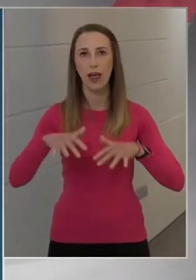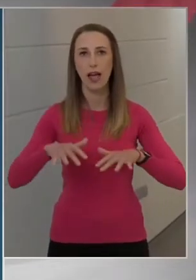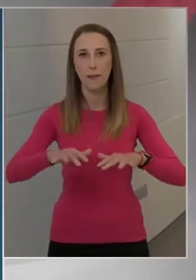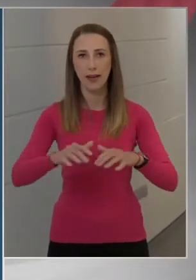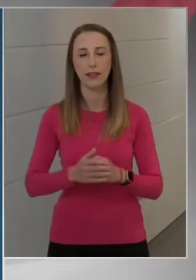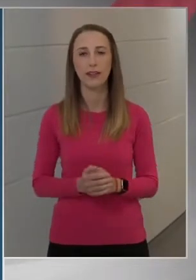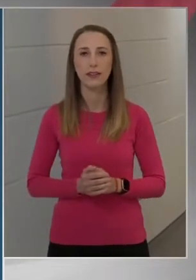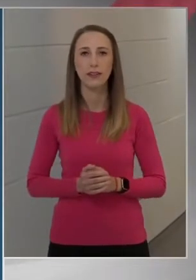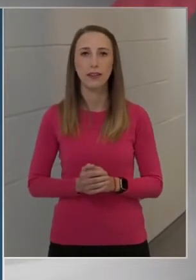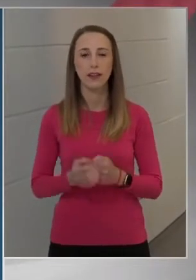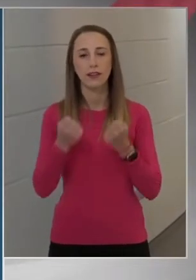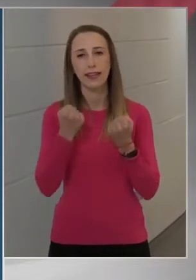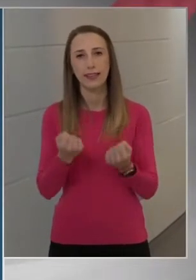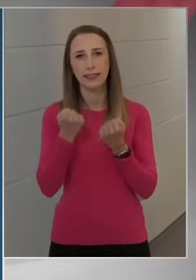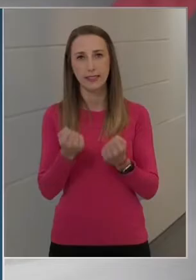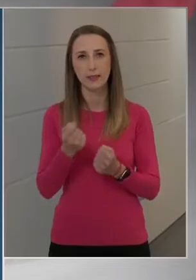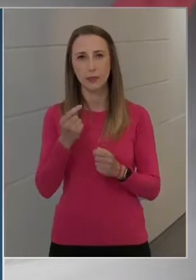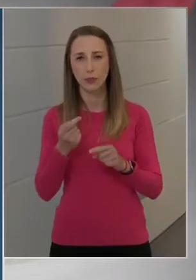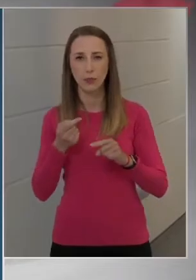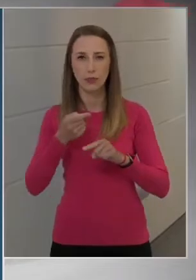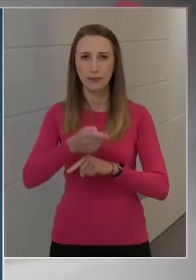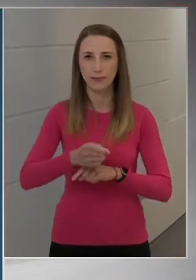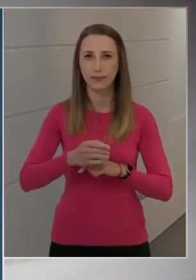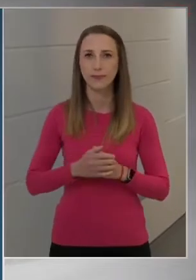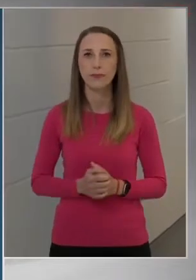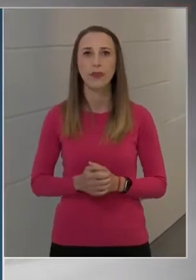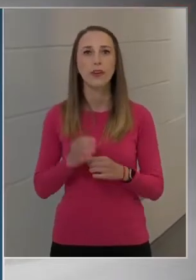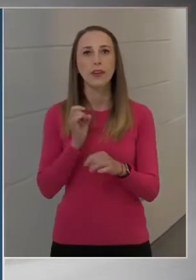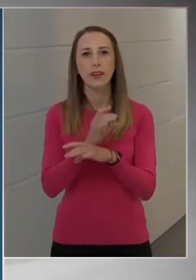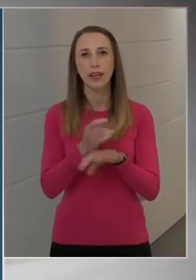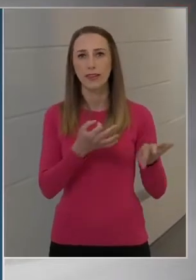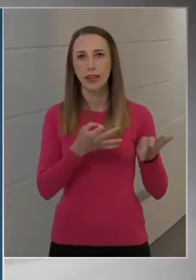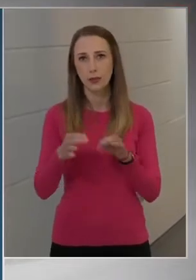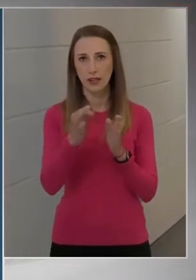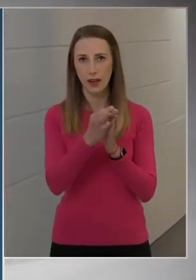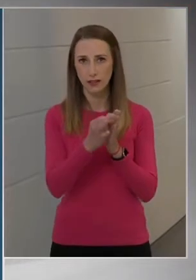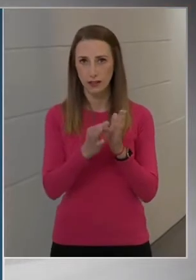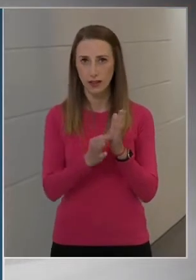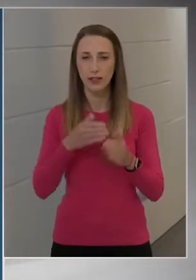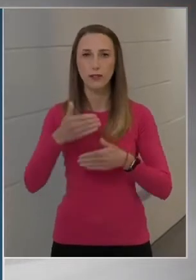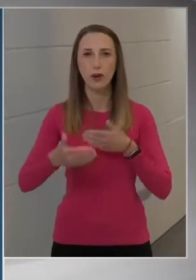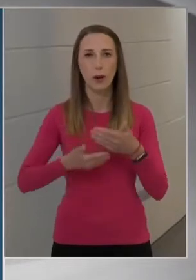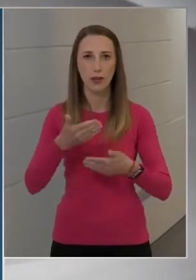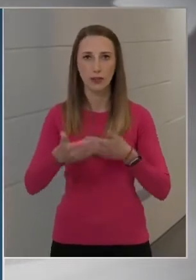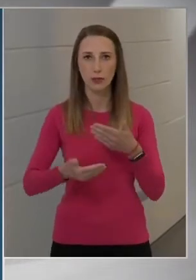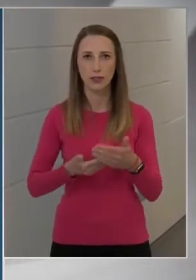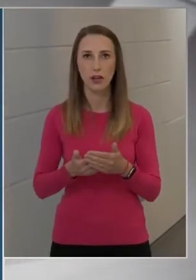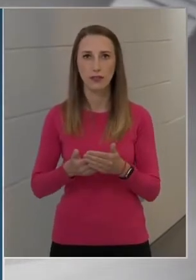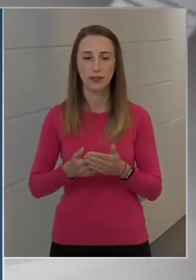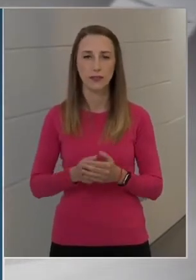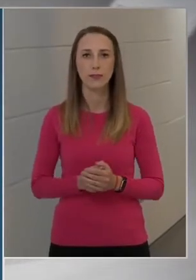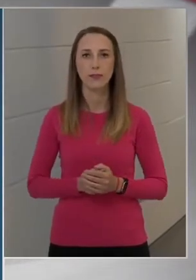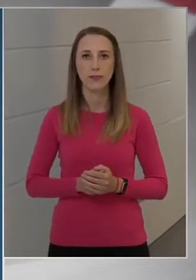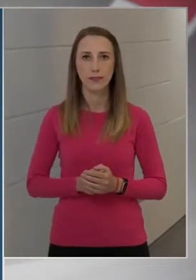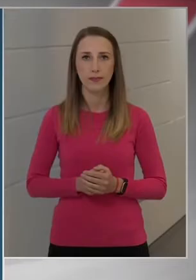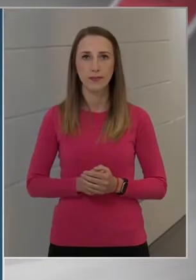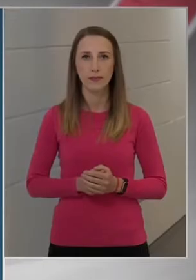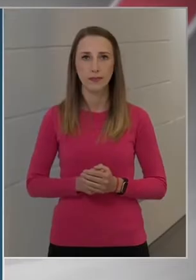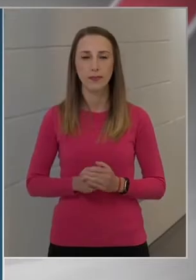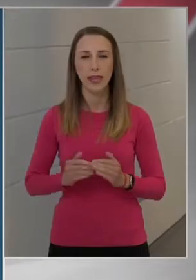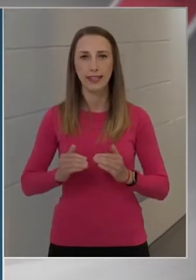túl vagyunk a nehezén. A járványügyi adataink folyamatosan, tendenciósan,